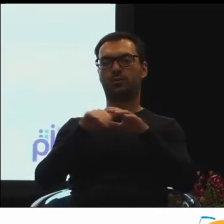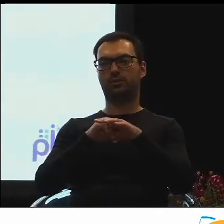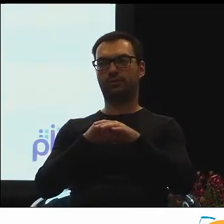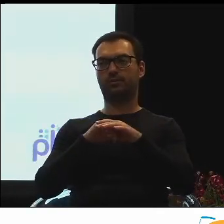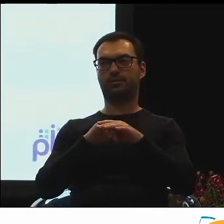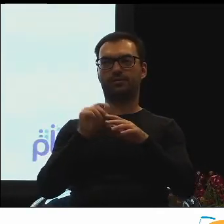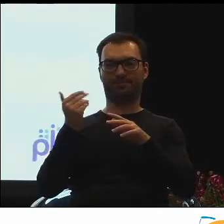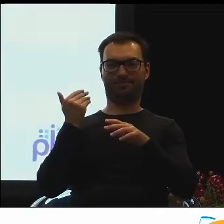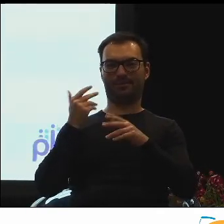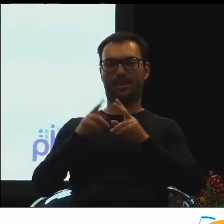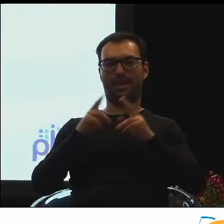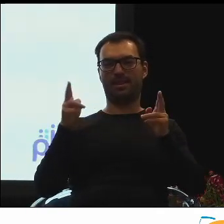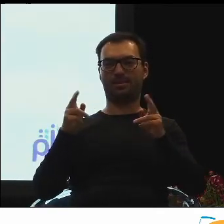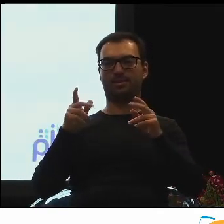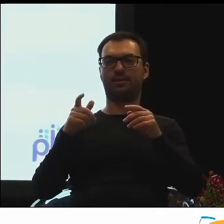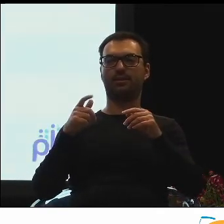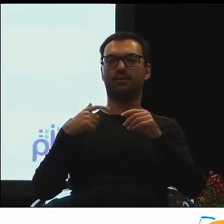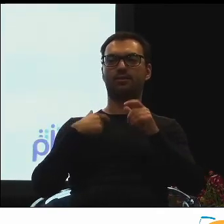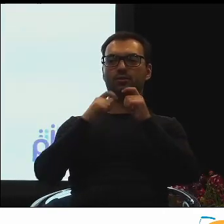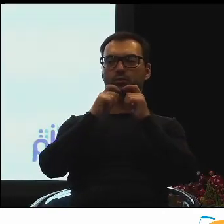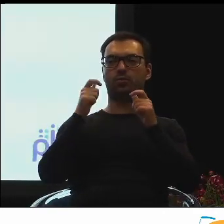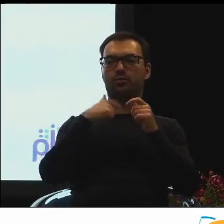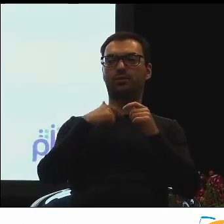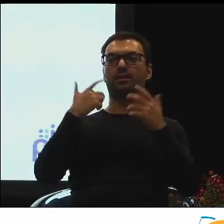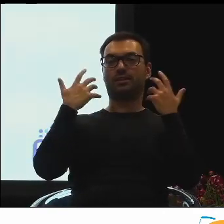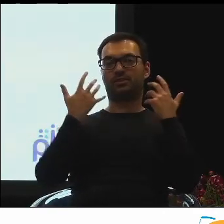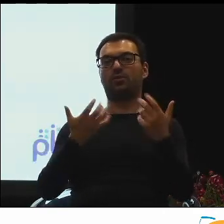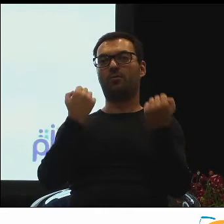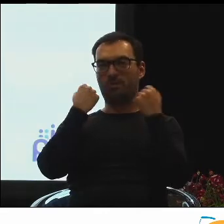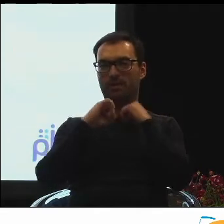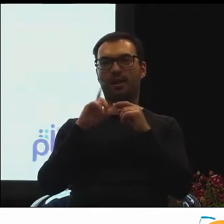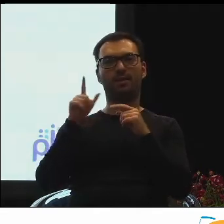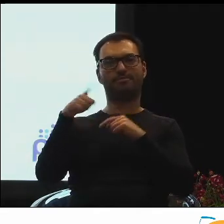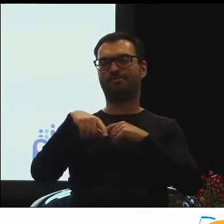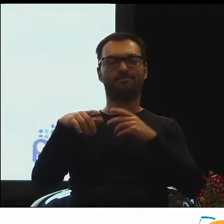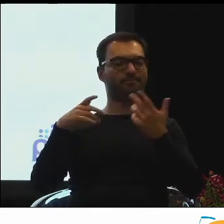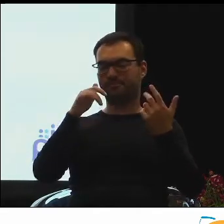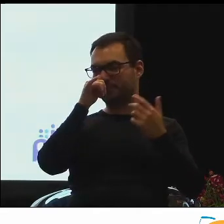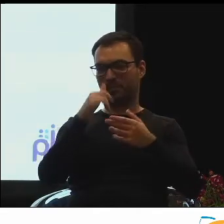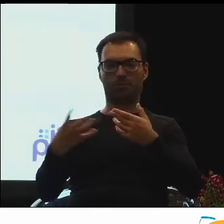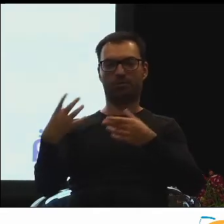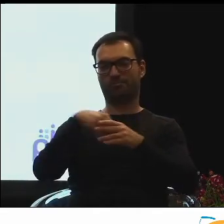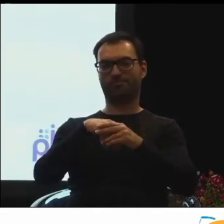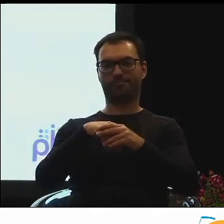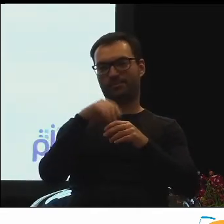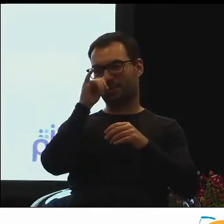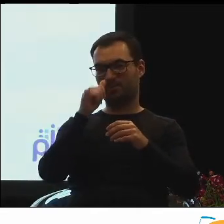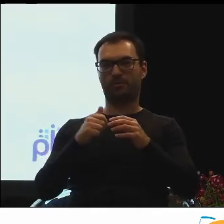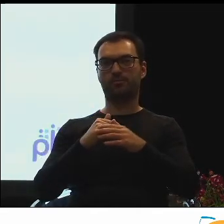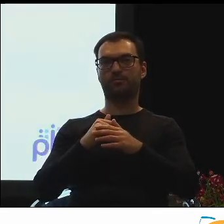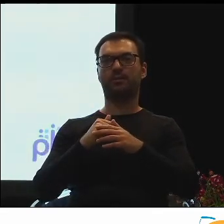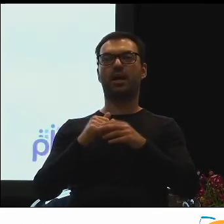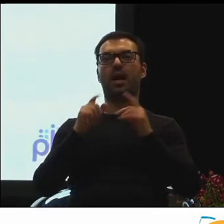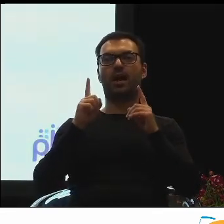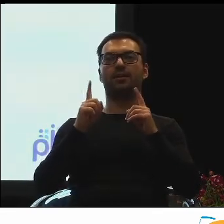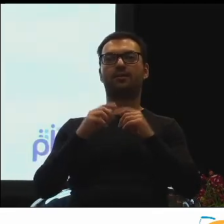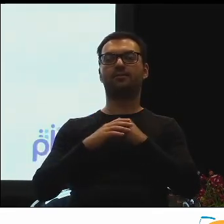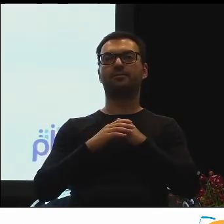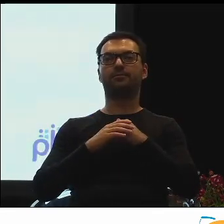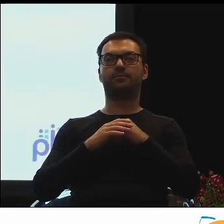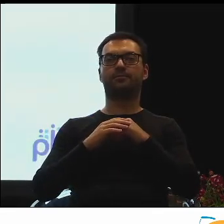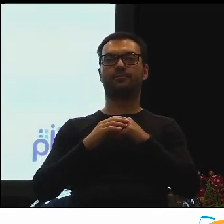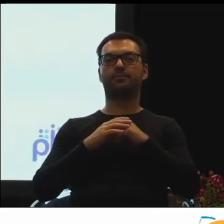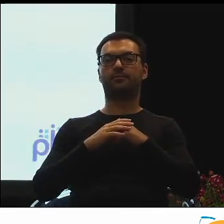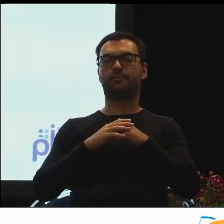poprzedniej edycji zgłosiło nam, że mimo najlepszej chęci nie są w stanie wziąć udziału. Niemniej jednak